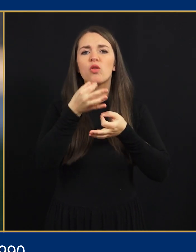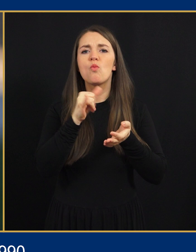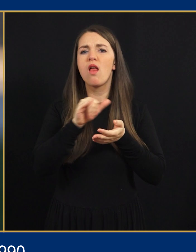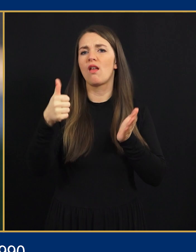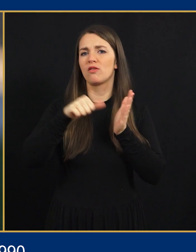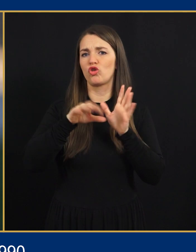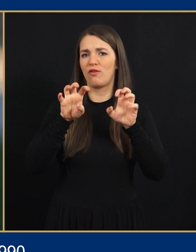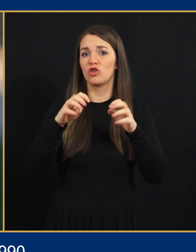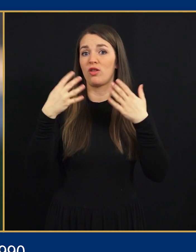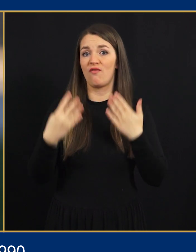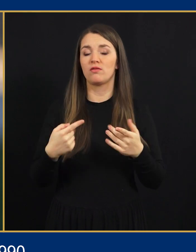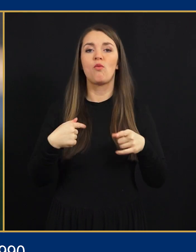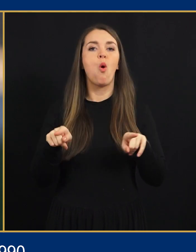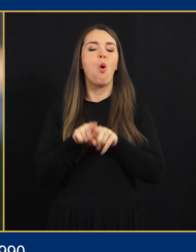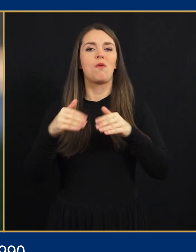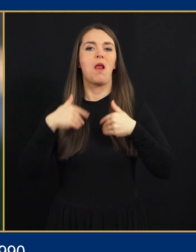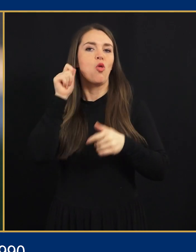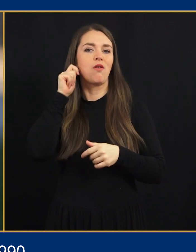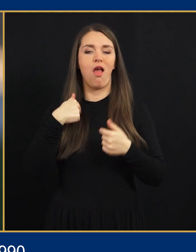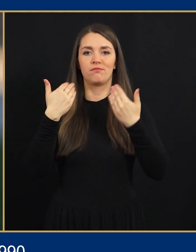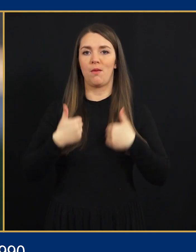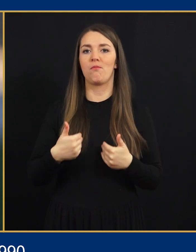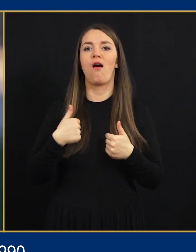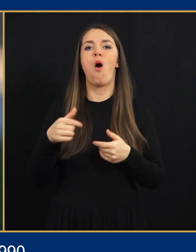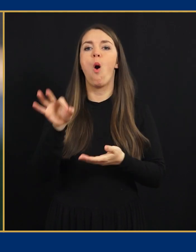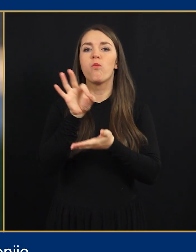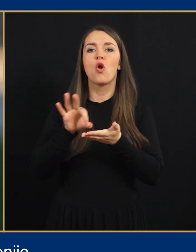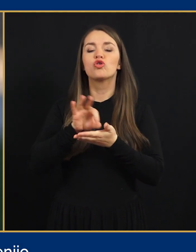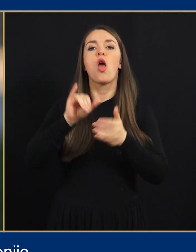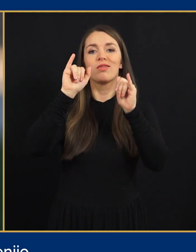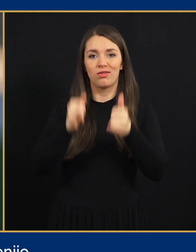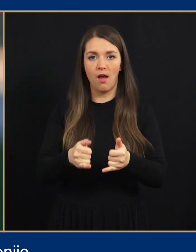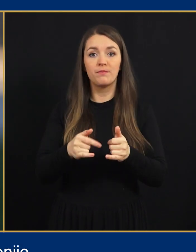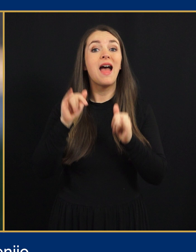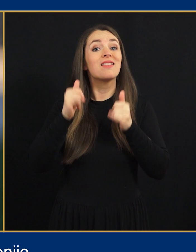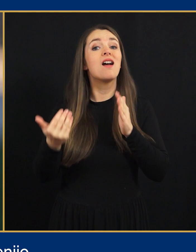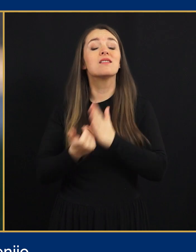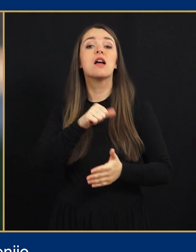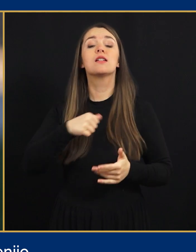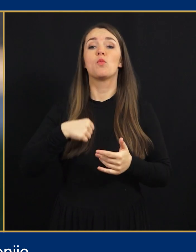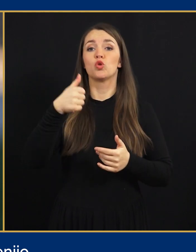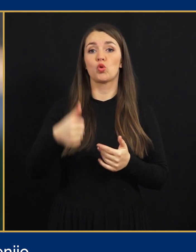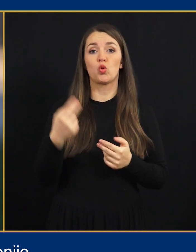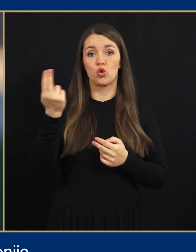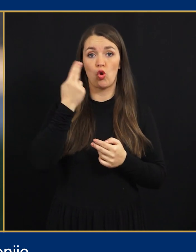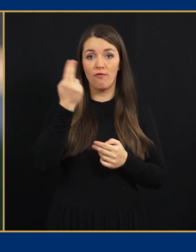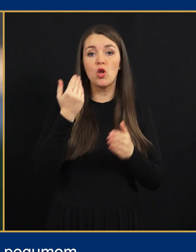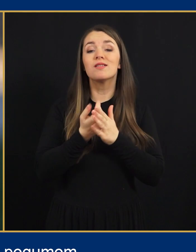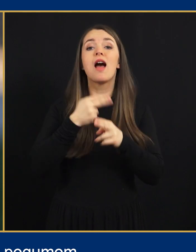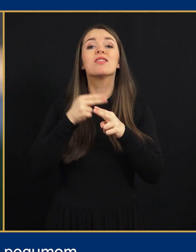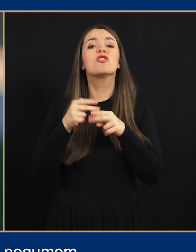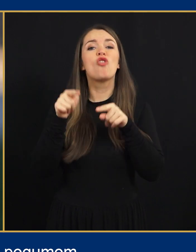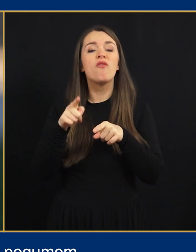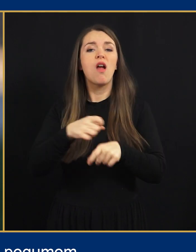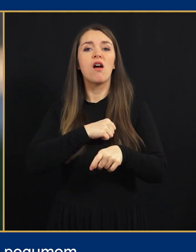1990 sem kot mlado dekle obkrožila da Da za samostojno Slovenijo, za državo, ki je